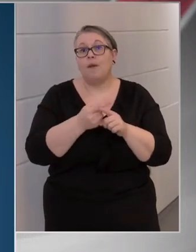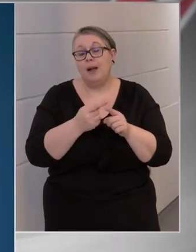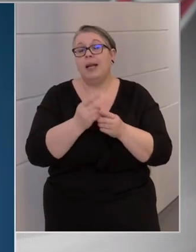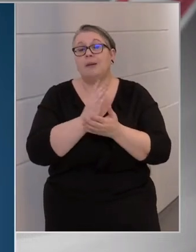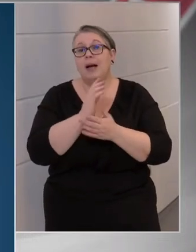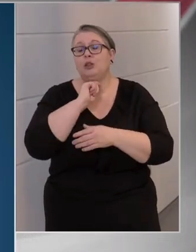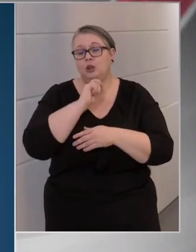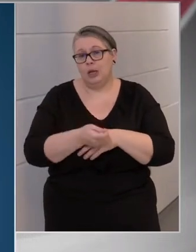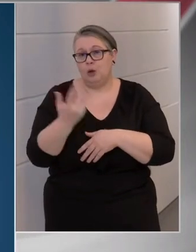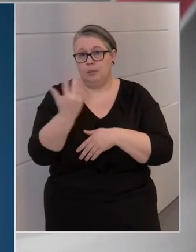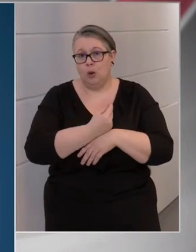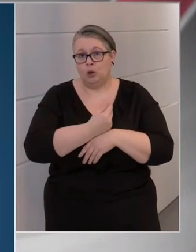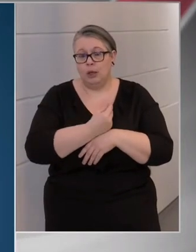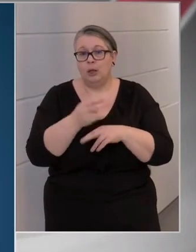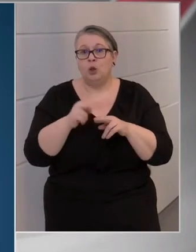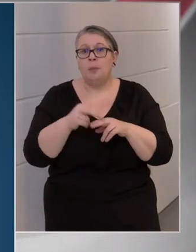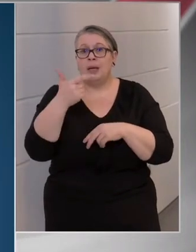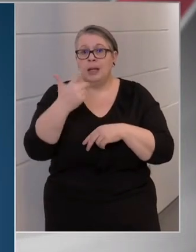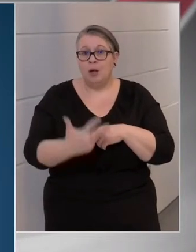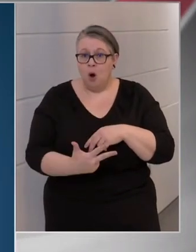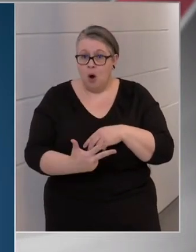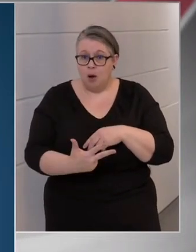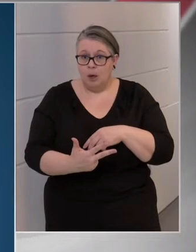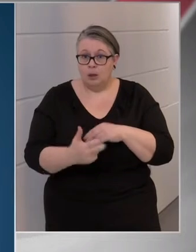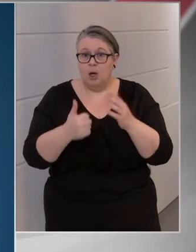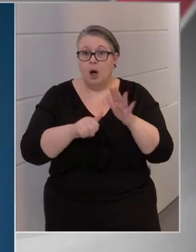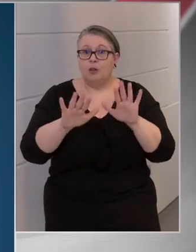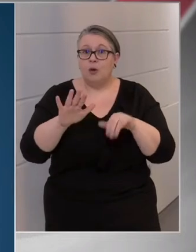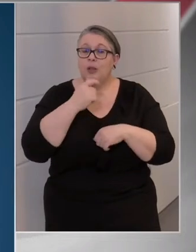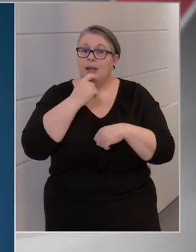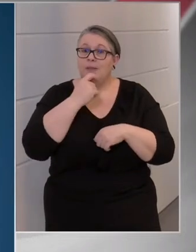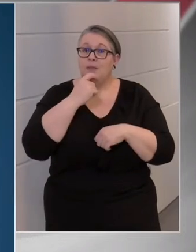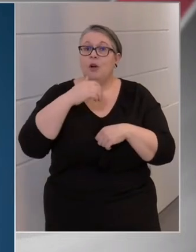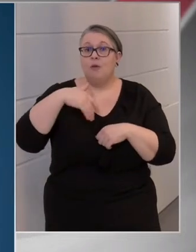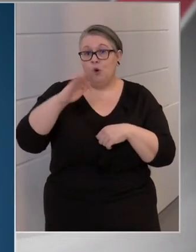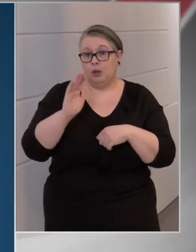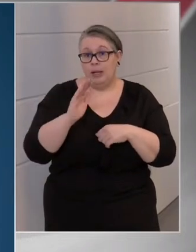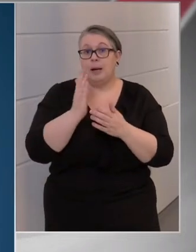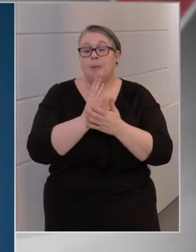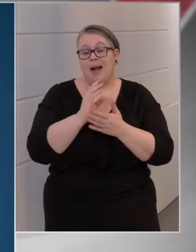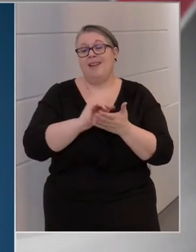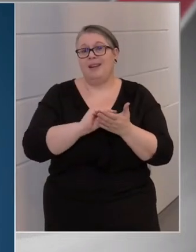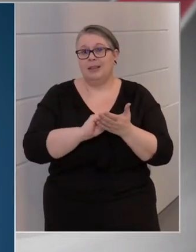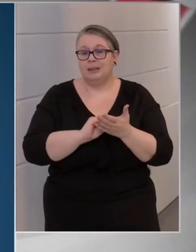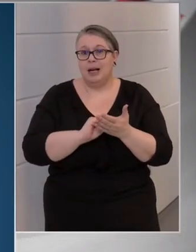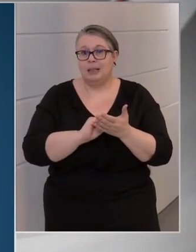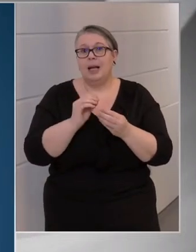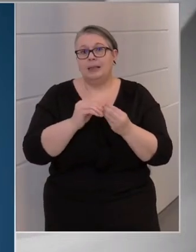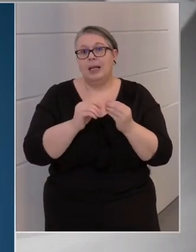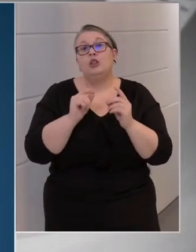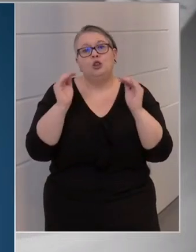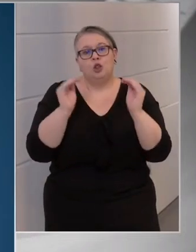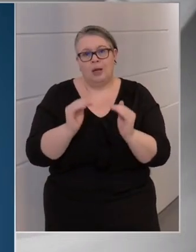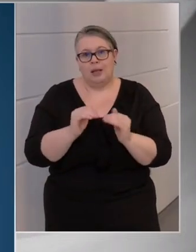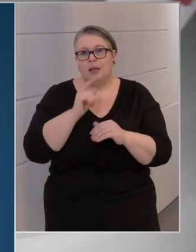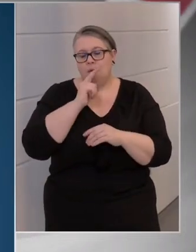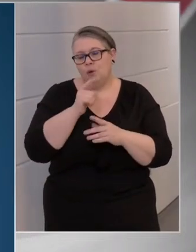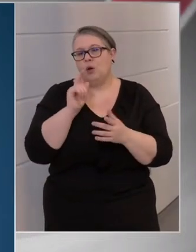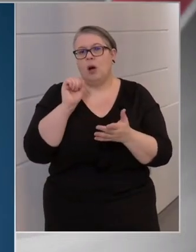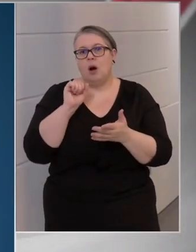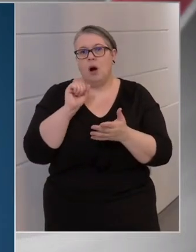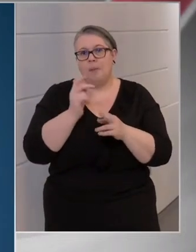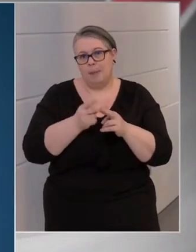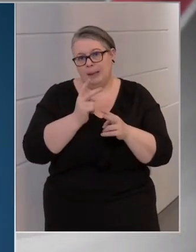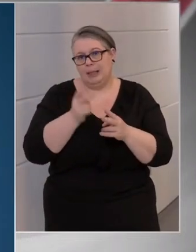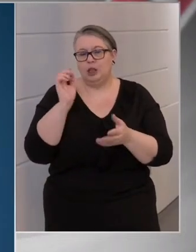sikerült beoltani, és több mint kétharmada 65 év felettieknek regisztrált, ezért ez is csökkenteni fogja érdemben a